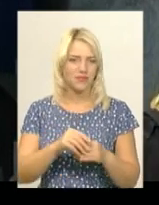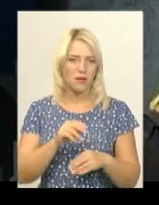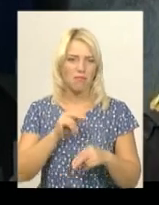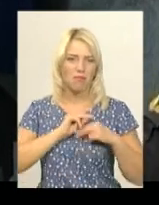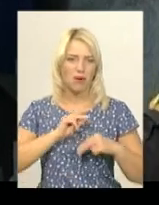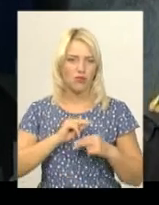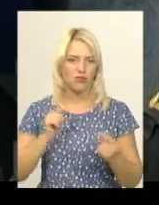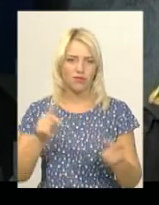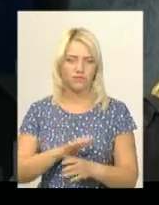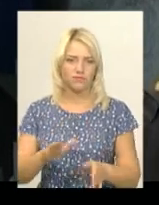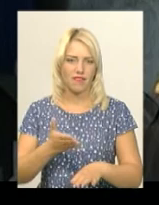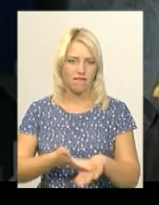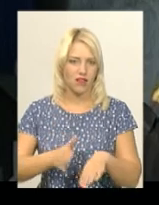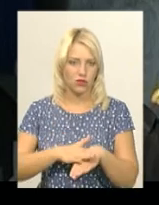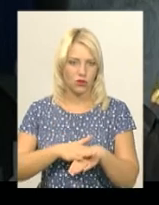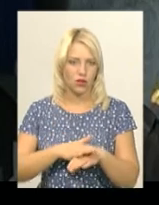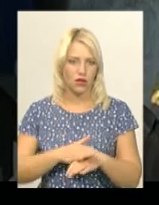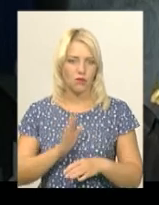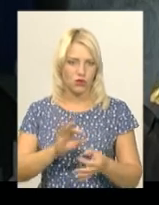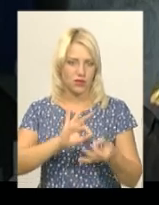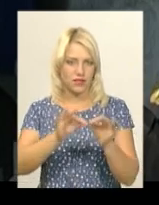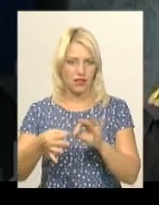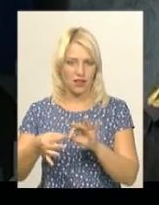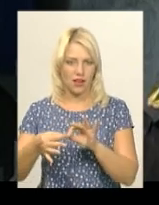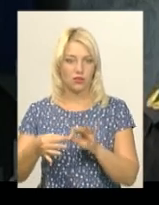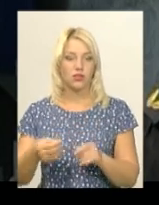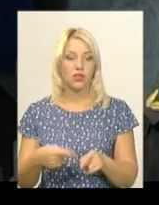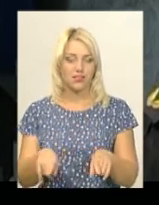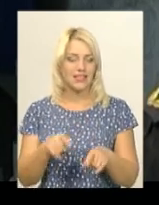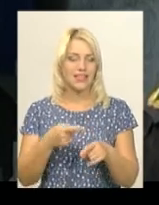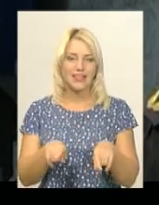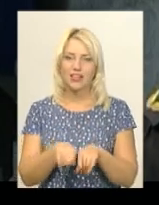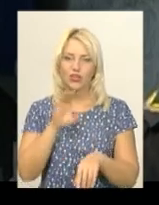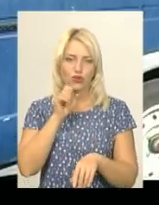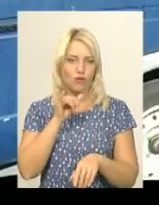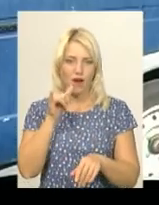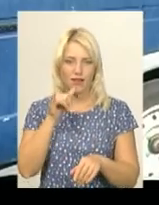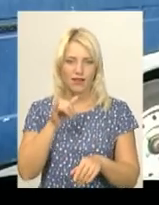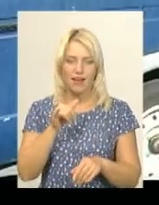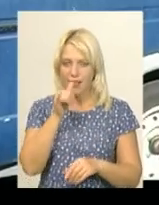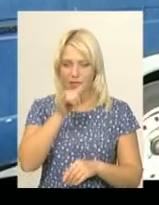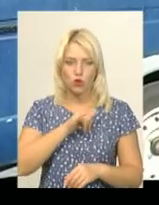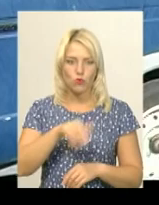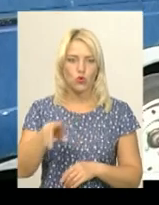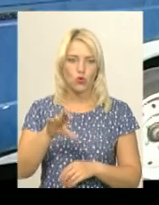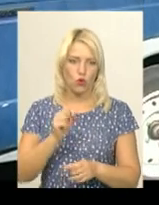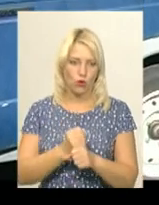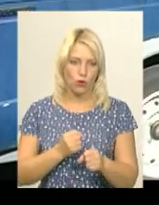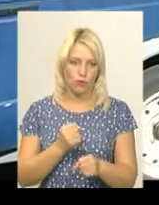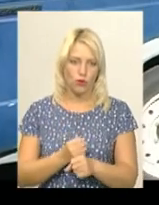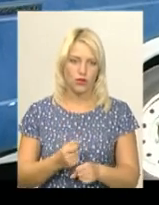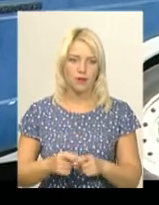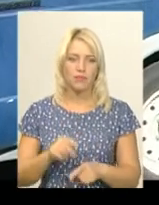важко. Даже, ну, складно буде. І такі собаки не допускаються до роботи. Артем Перевозник спілкується зі своїм